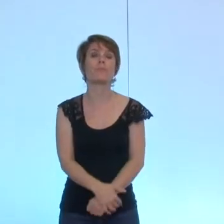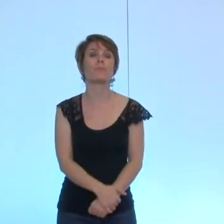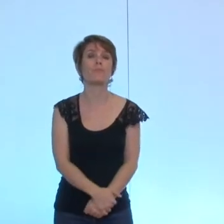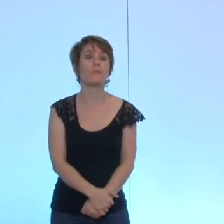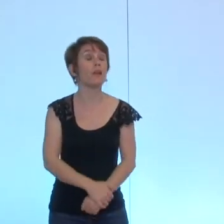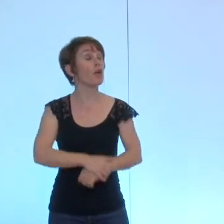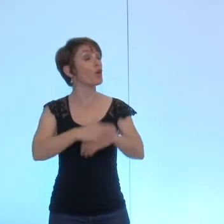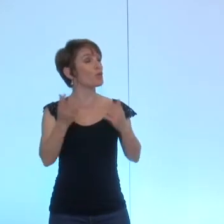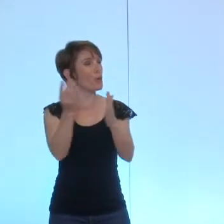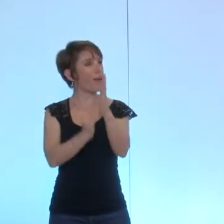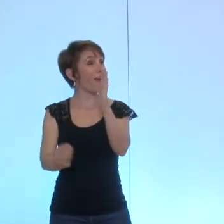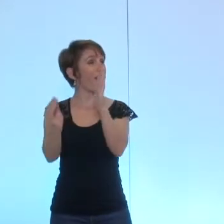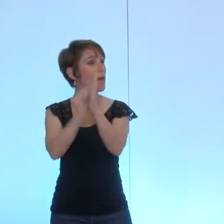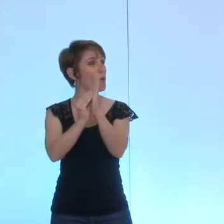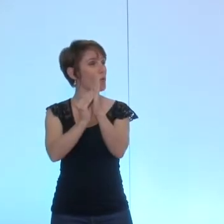cet amendement